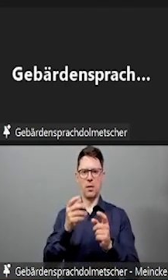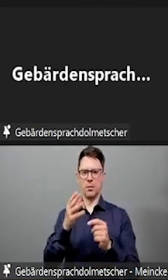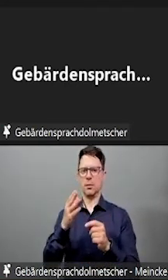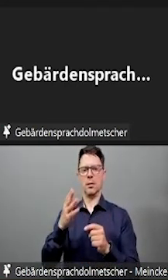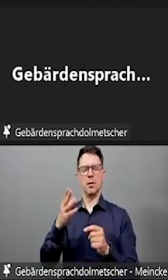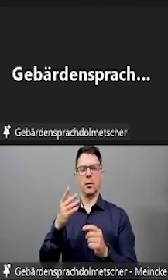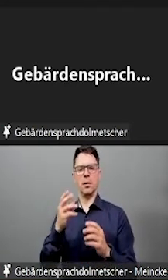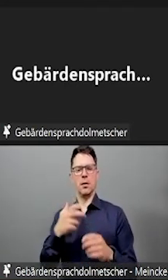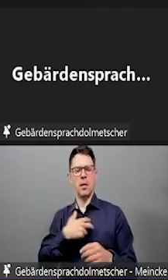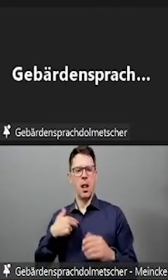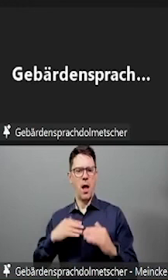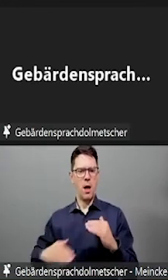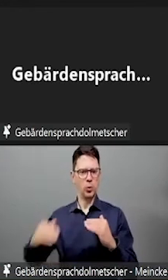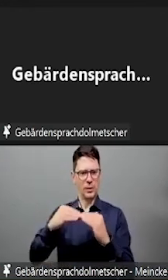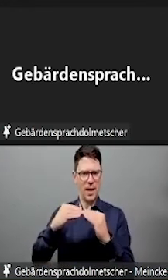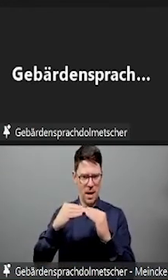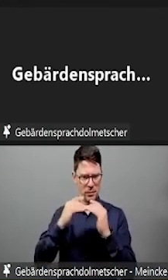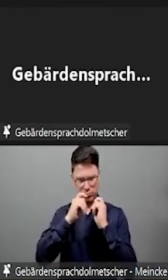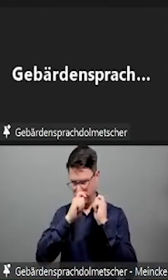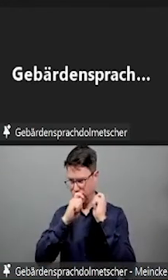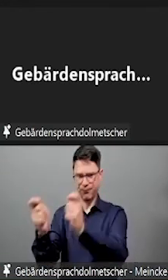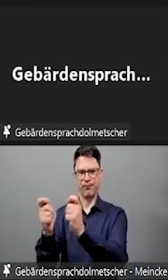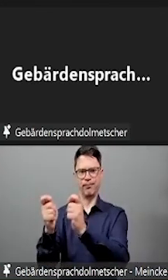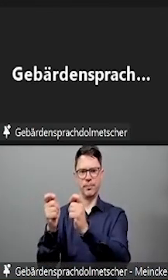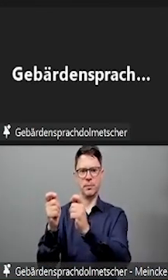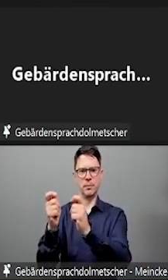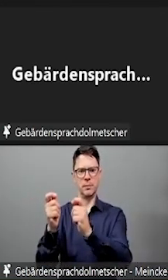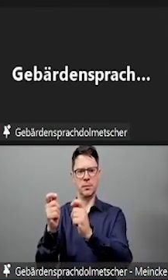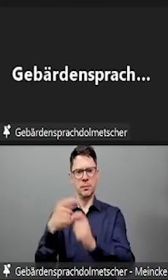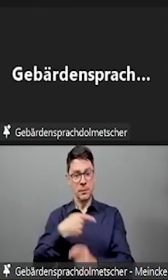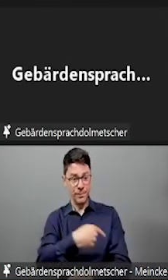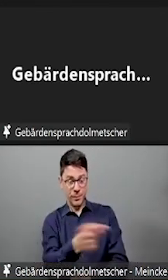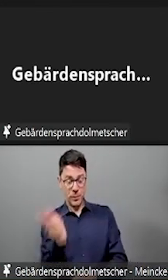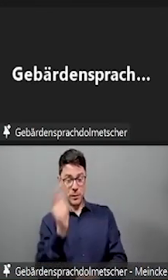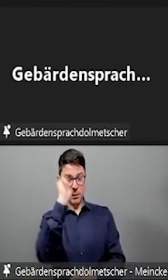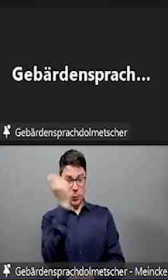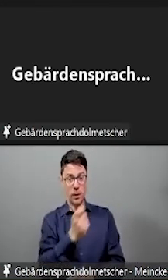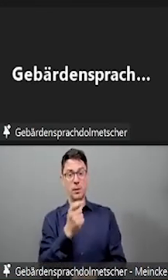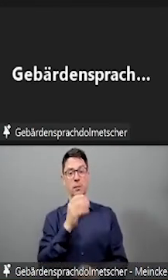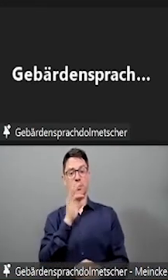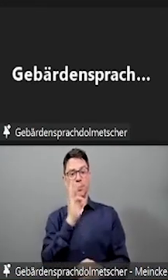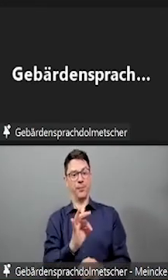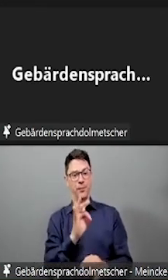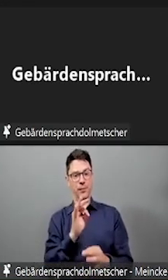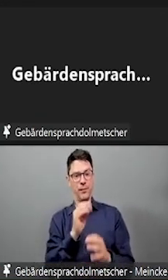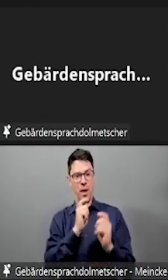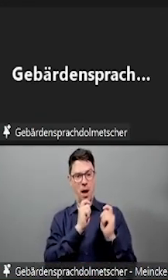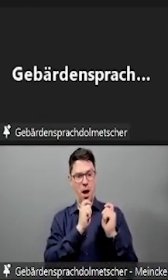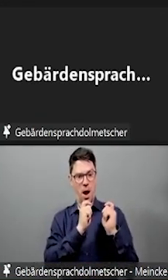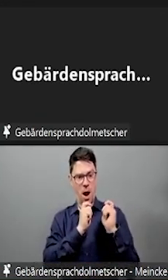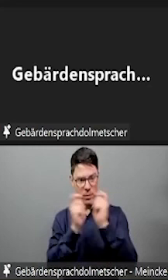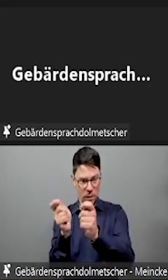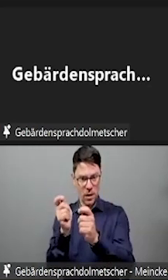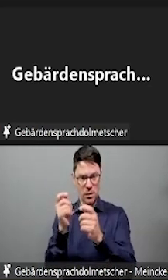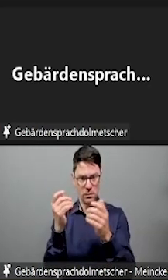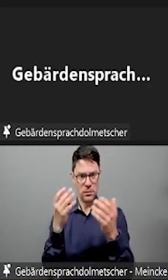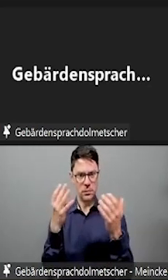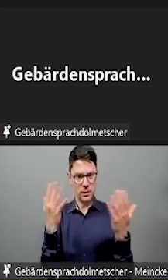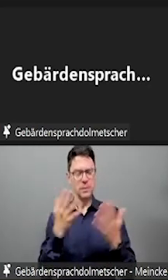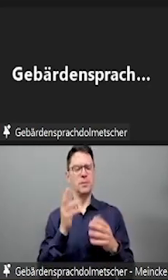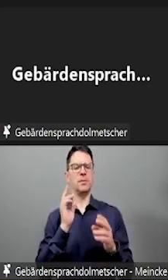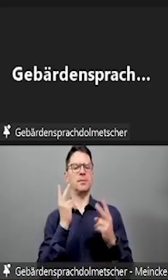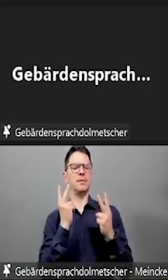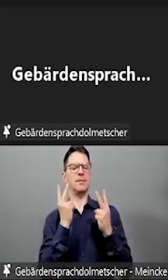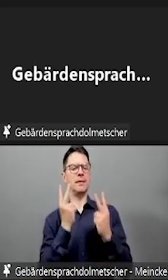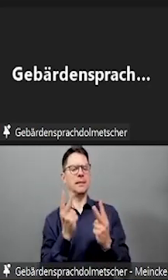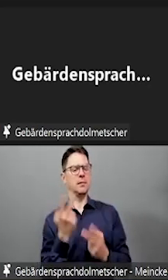vorstelle. Zum einen müssen sie eine langfristige gesundheitliche Beeinträchtigung beziehungsweise Behinderung haben. Das